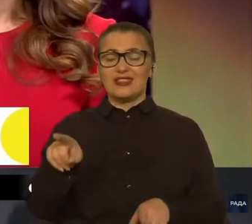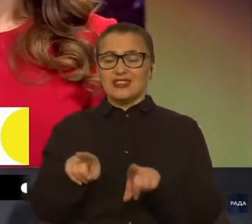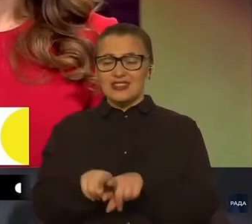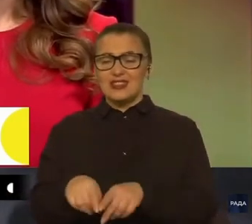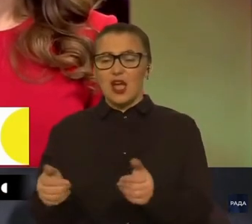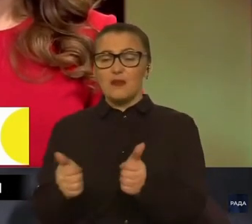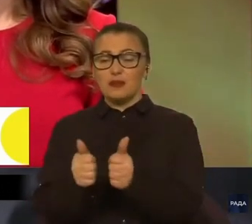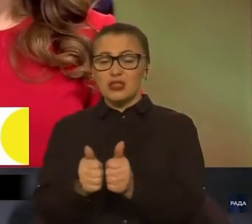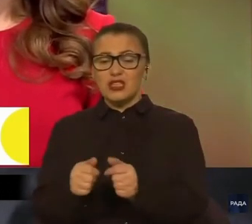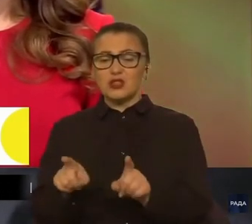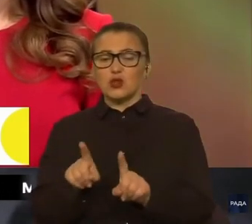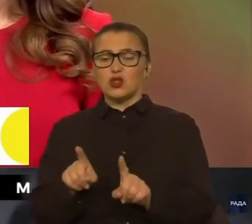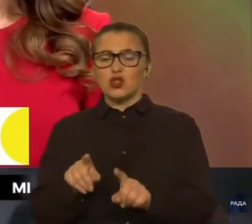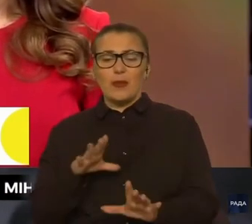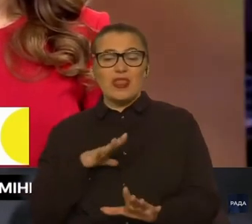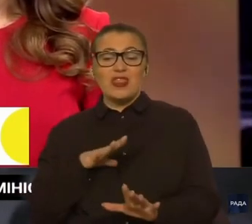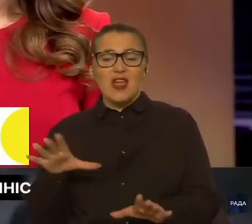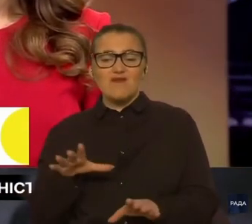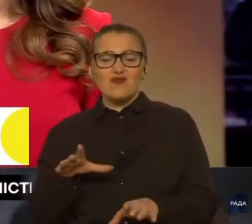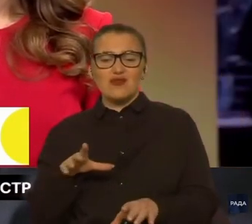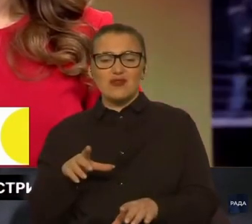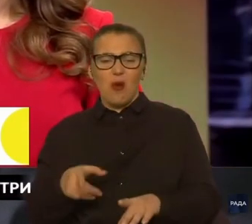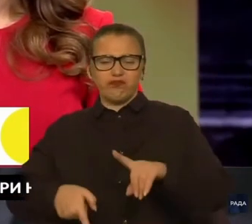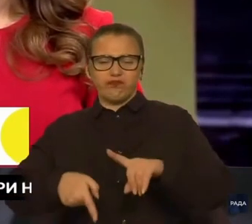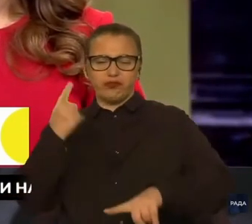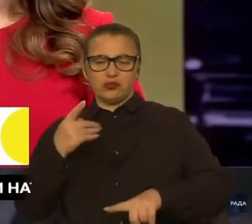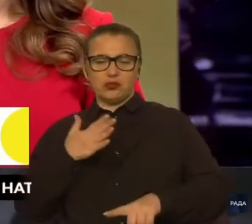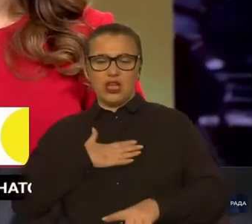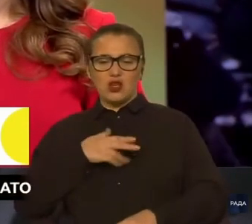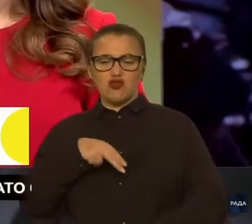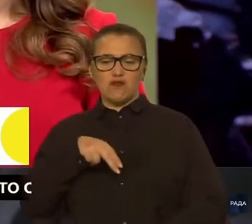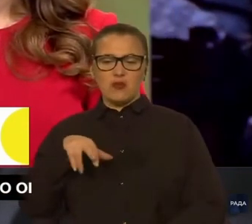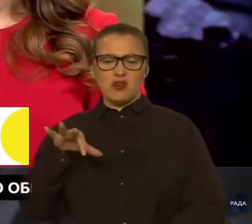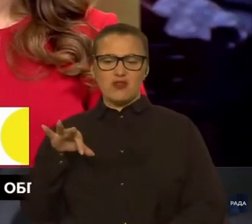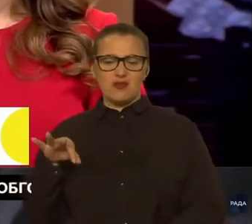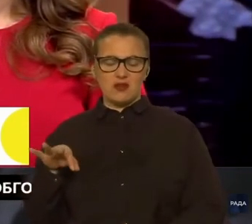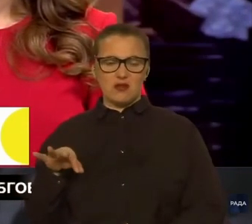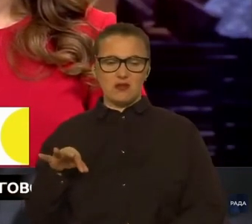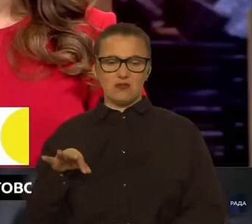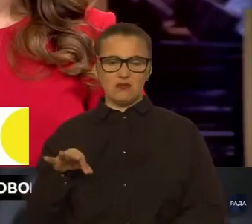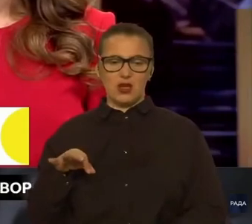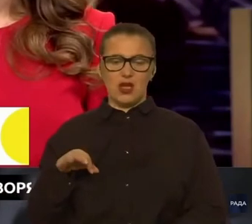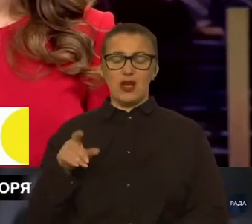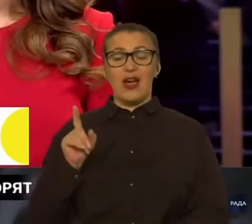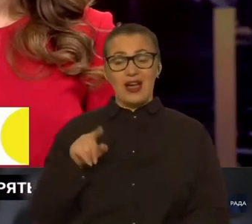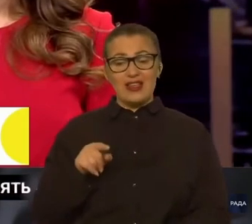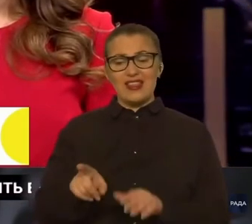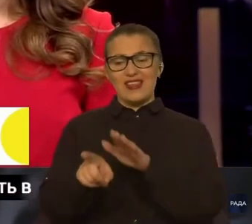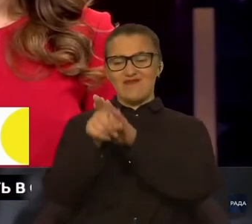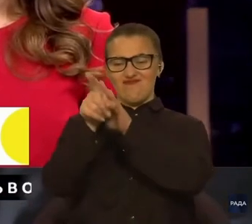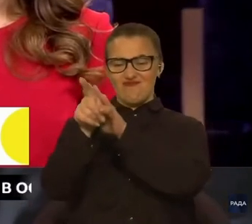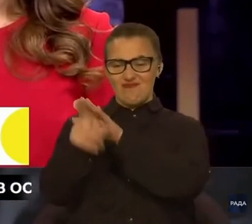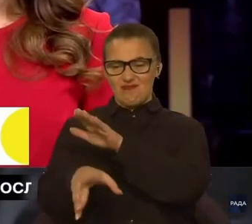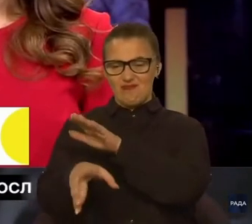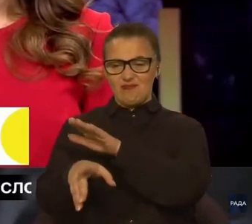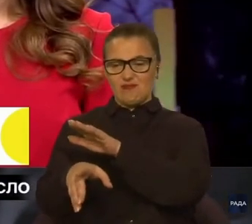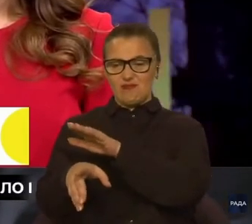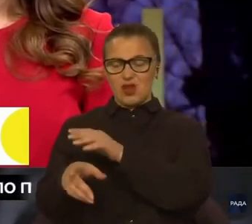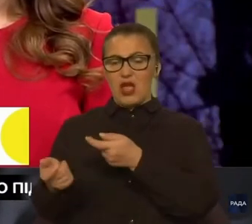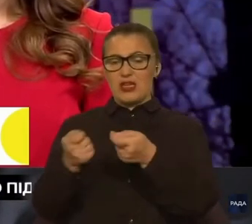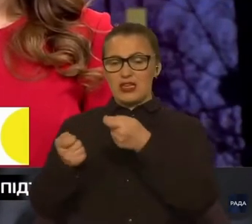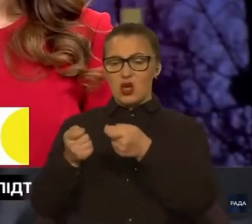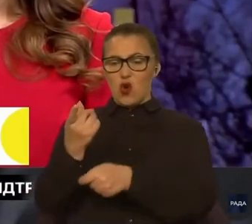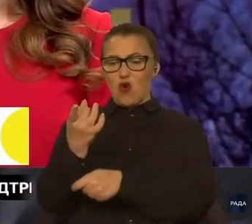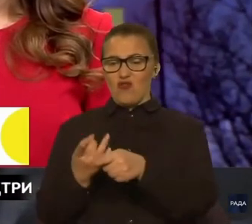близько, щоб не бути ураженим нашою системою протиповітряної оборони, але випустити керувану бомбу, яка